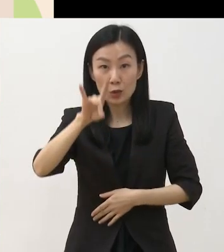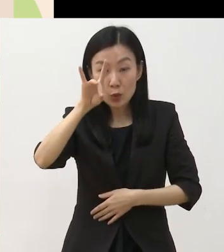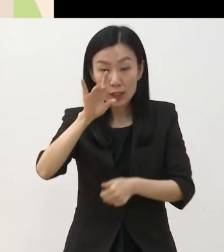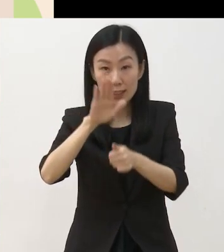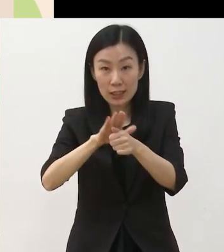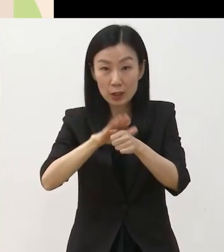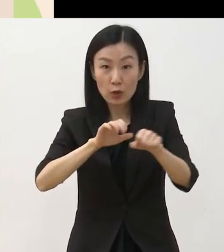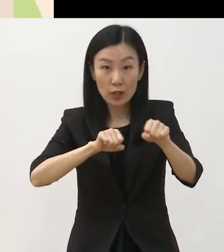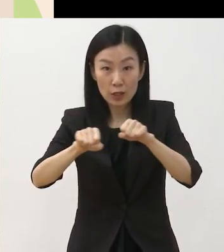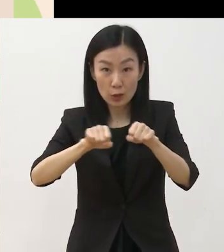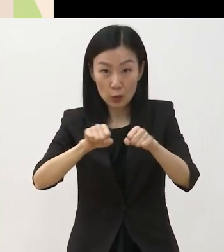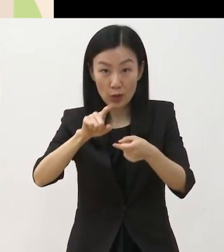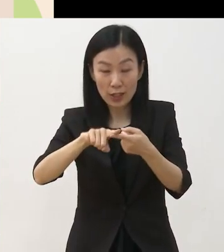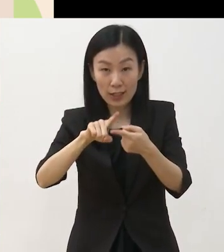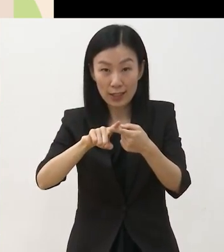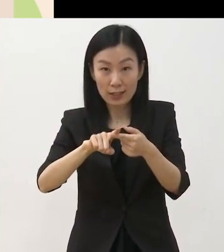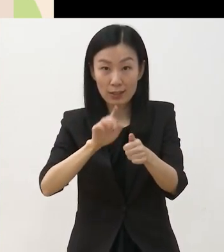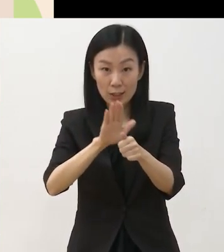지원합니다